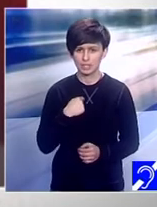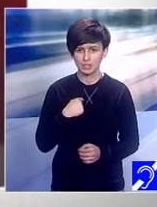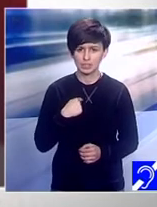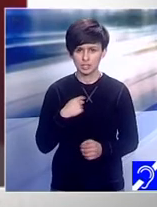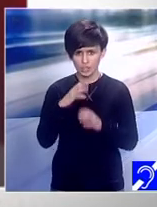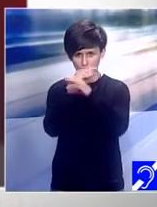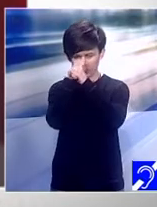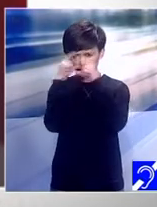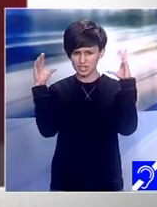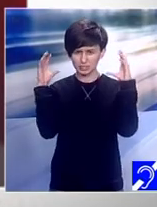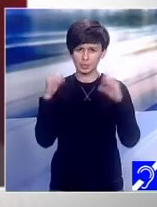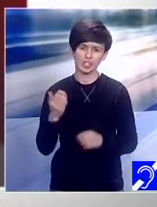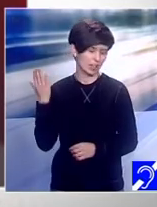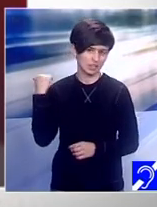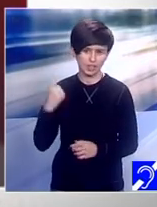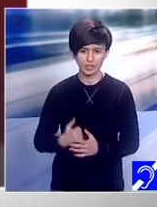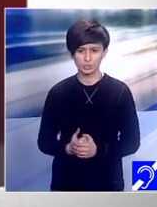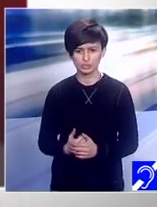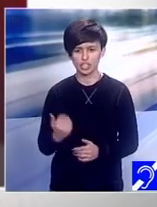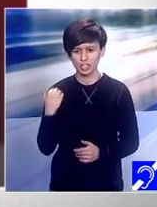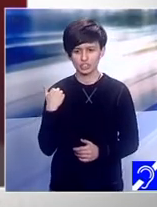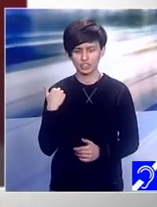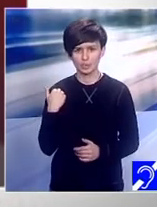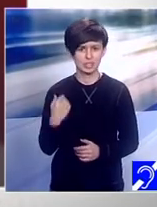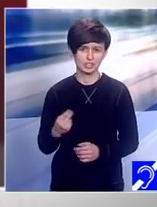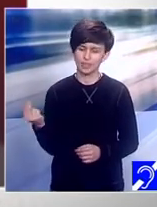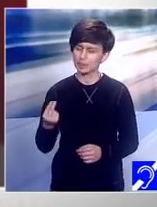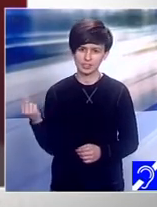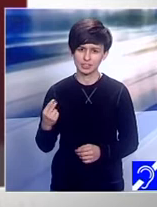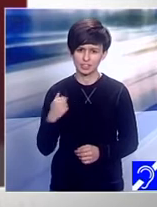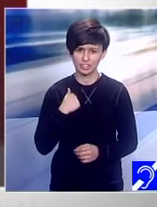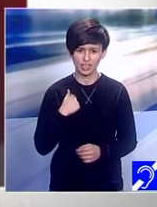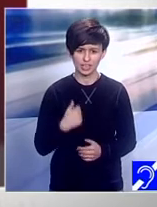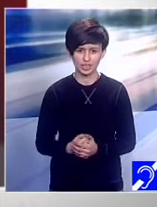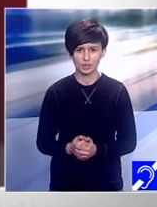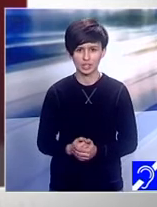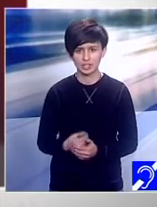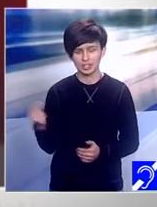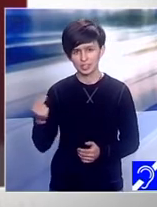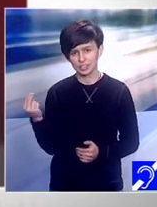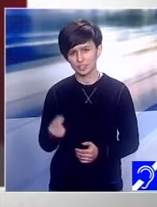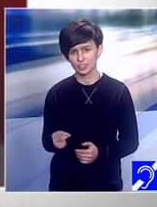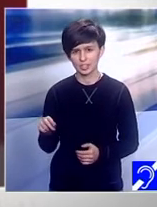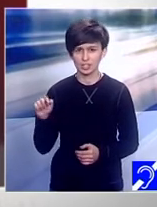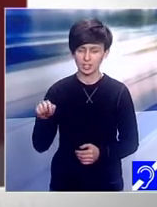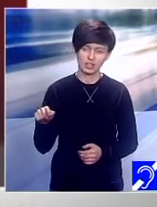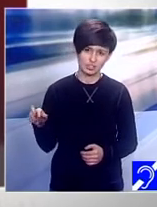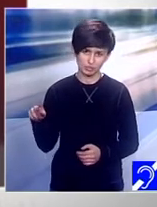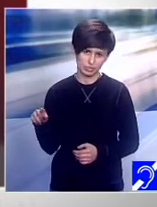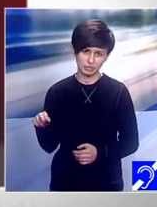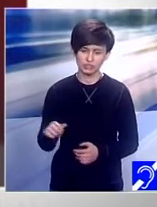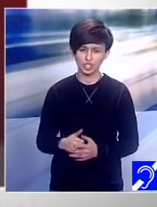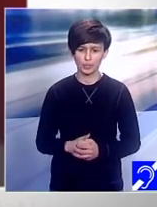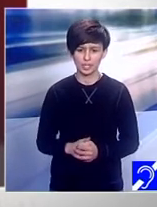îmi puneam întrebarea cât de ce eu, de ce am în doi sau... Da, nu m-a ținut